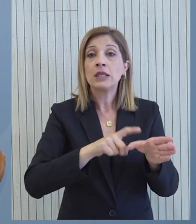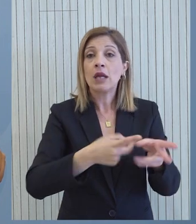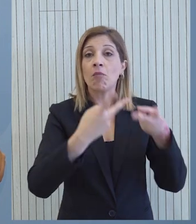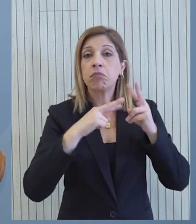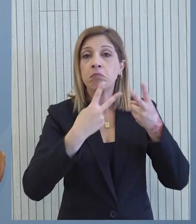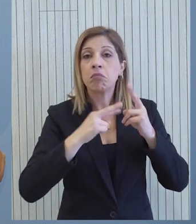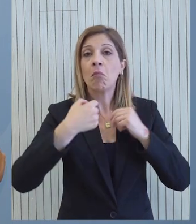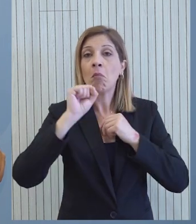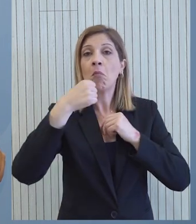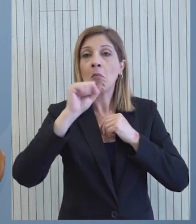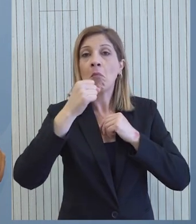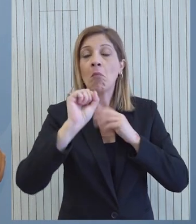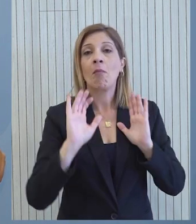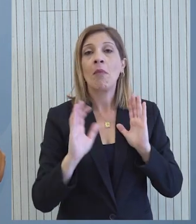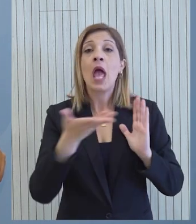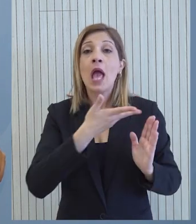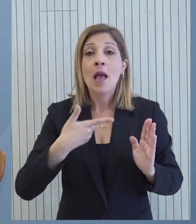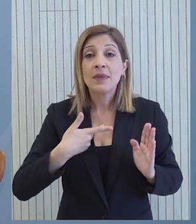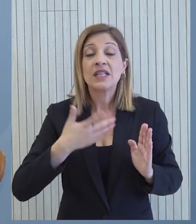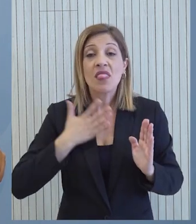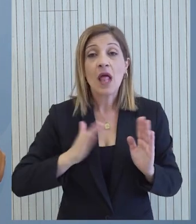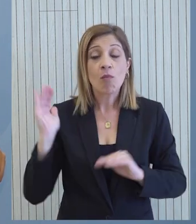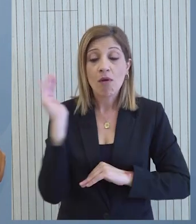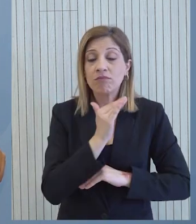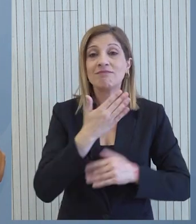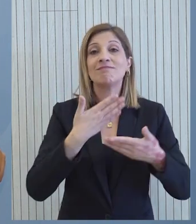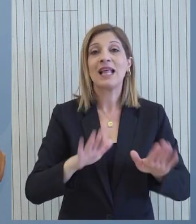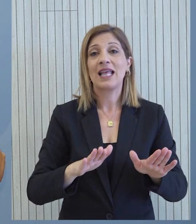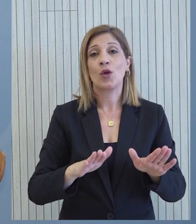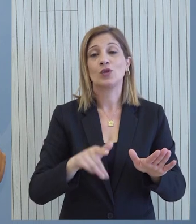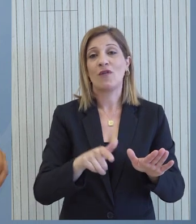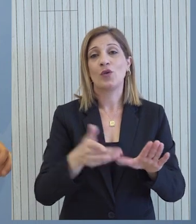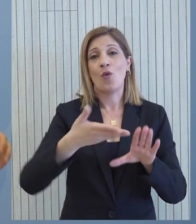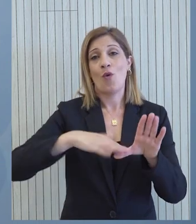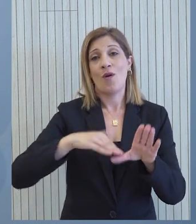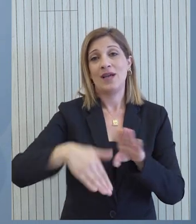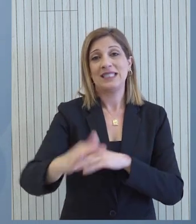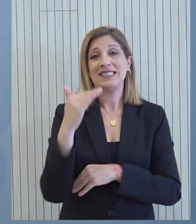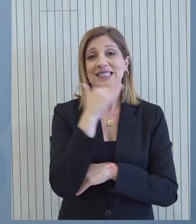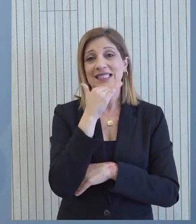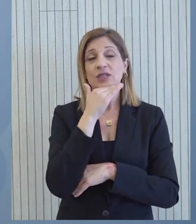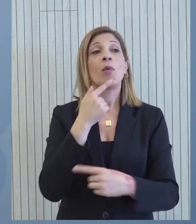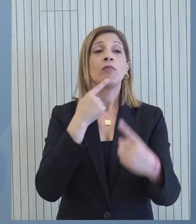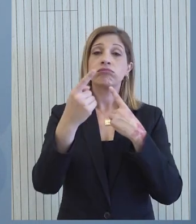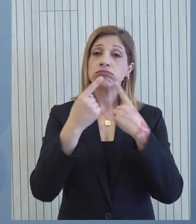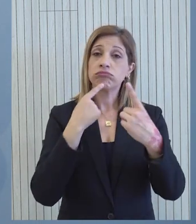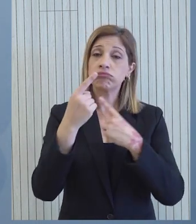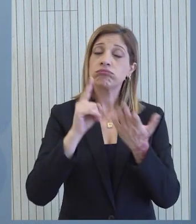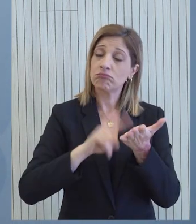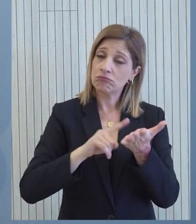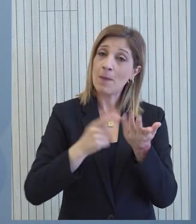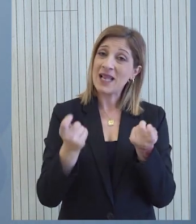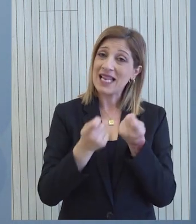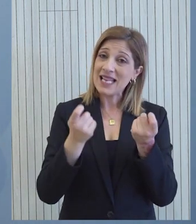εταιρείας γιατί επιθυμούμε να ολοκληρωθεί αυτό το πολύ σημαντικό έργο το συντομότερο δυνατόν Είναι μια συζήτηση η οποία θα πρέπει να γίνει